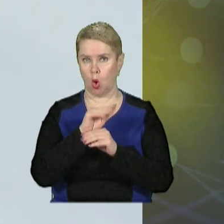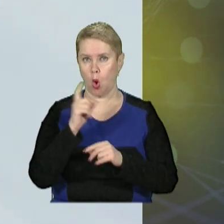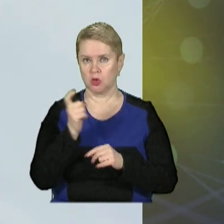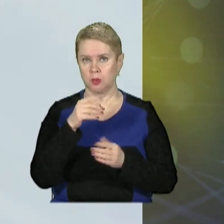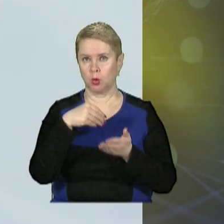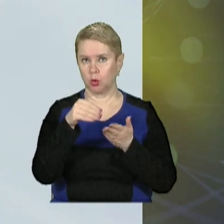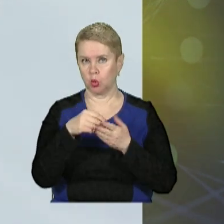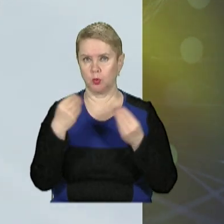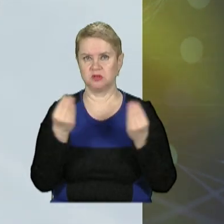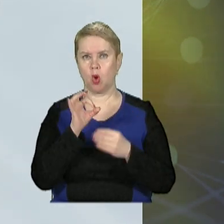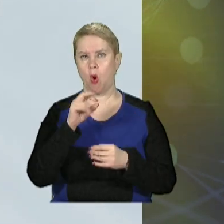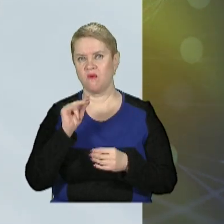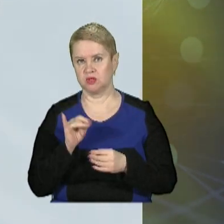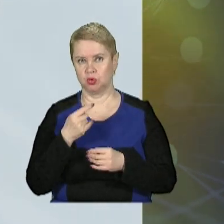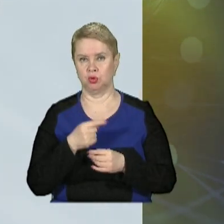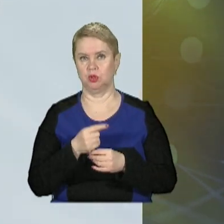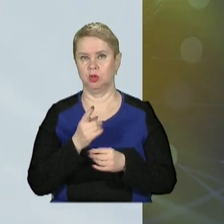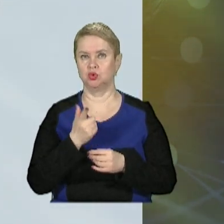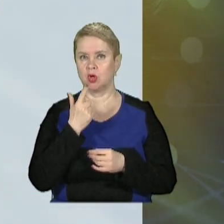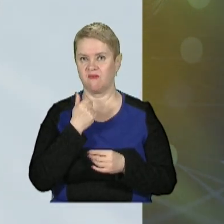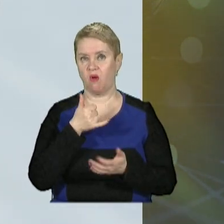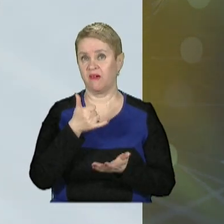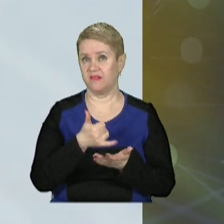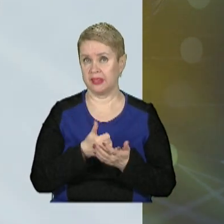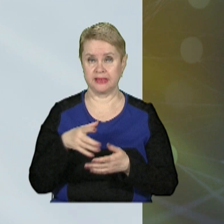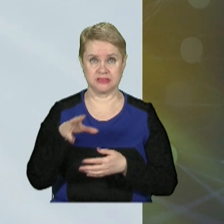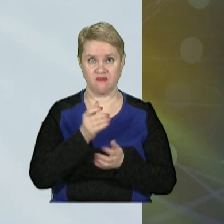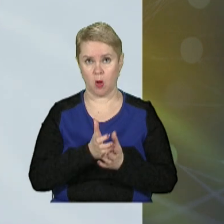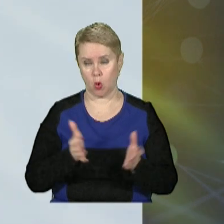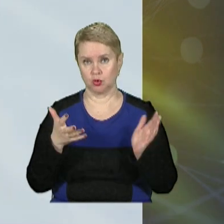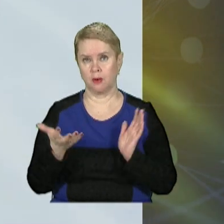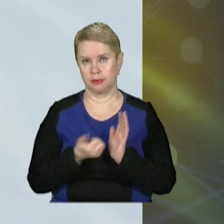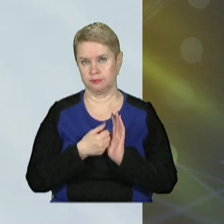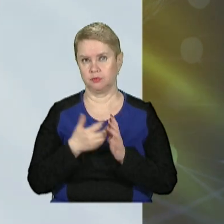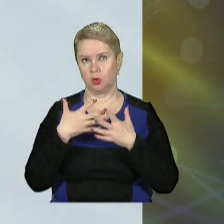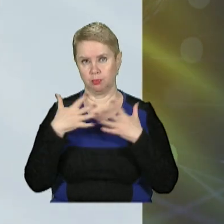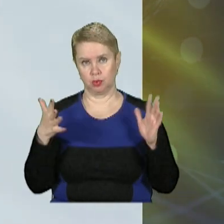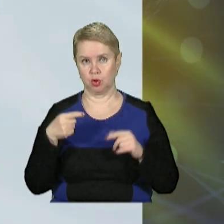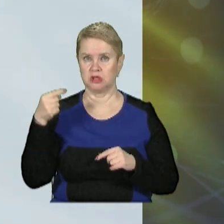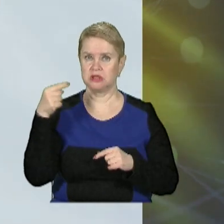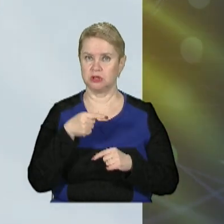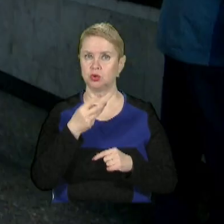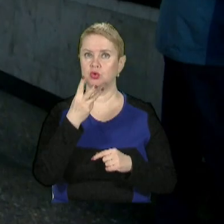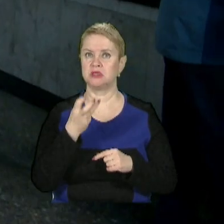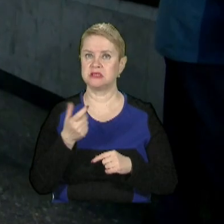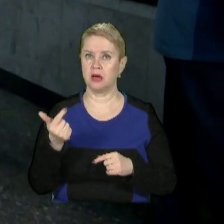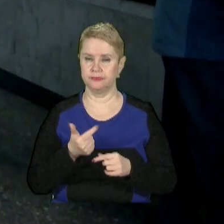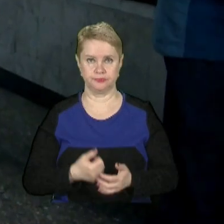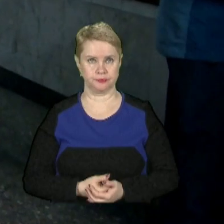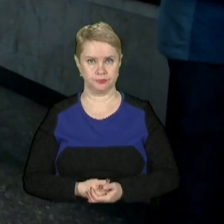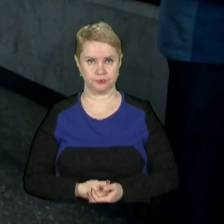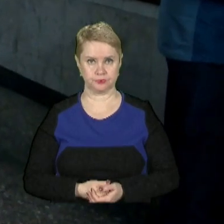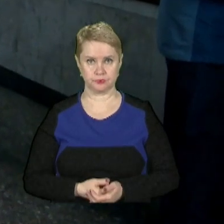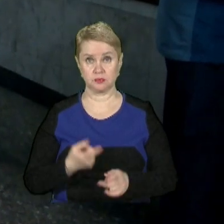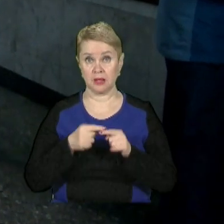господиня купує свіжі овочі та червоне вино. За весь кошик виходить трохи більше 1300 гривень. Це